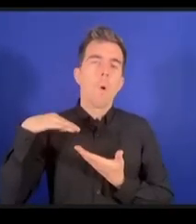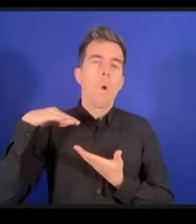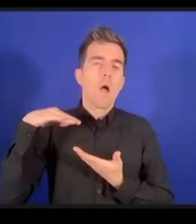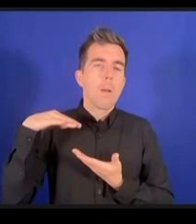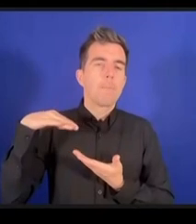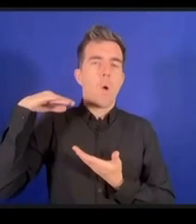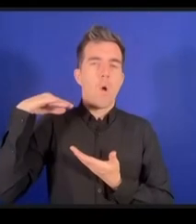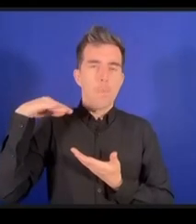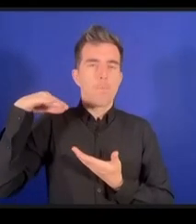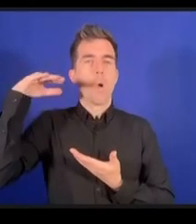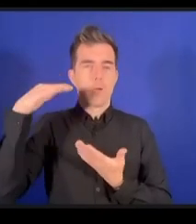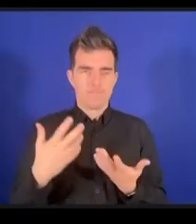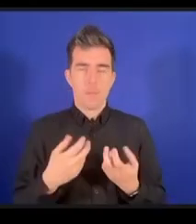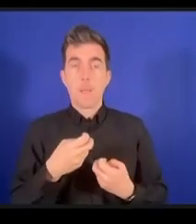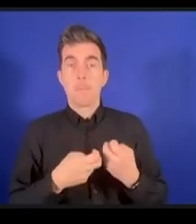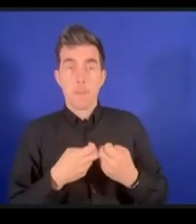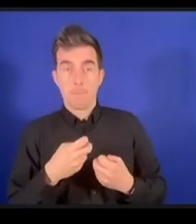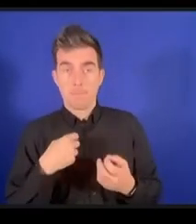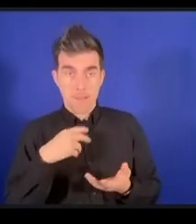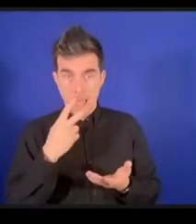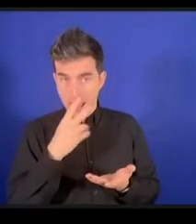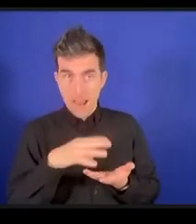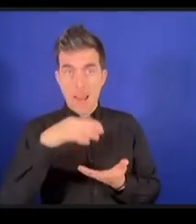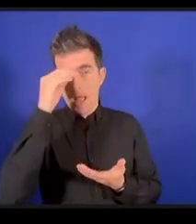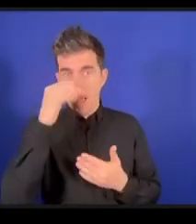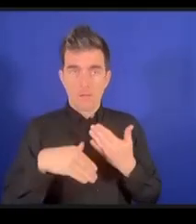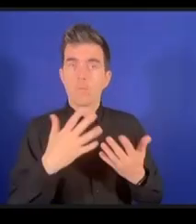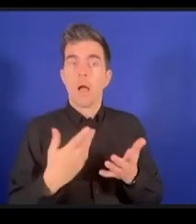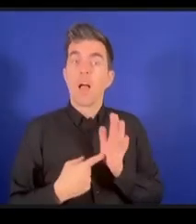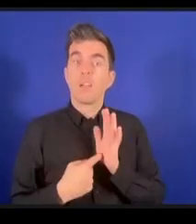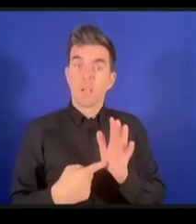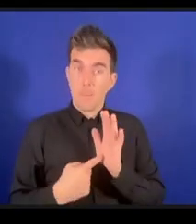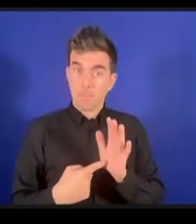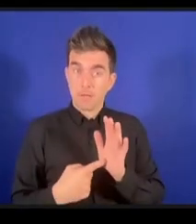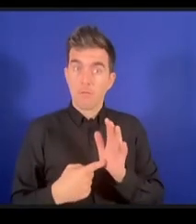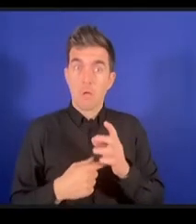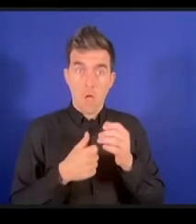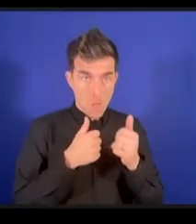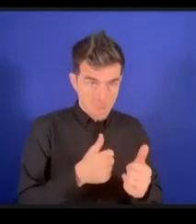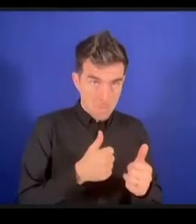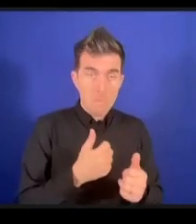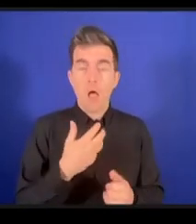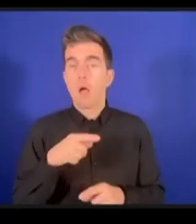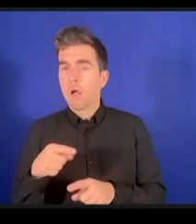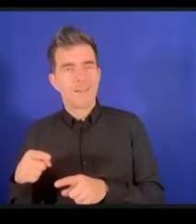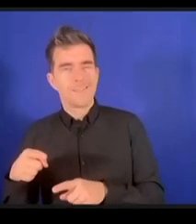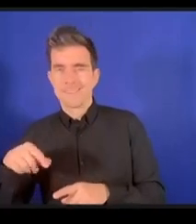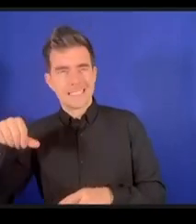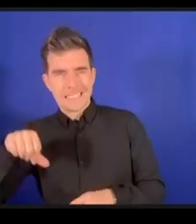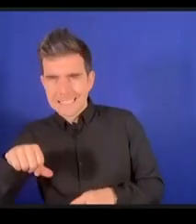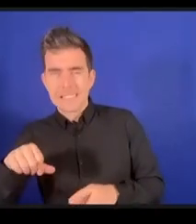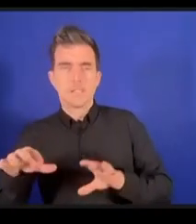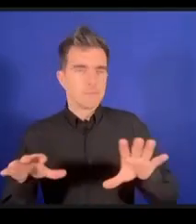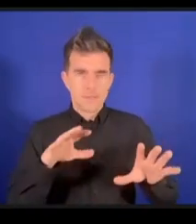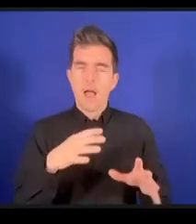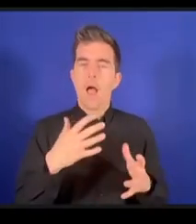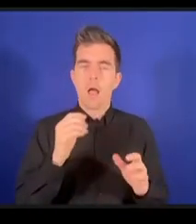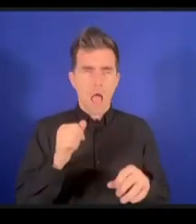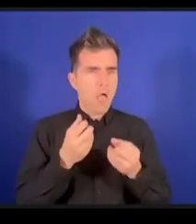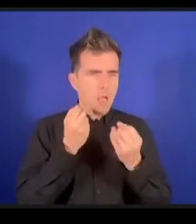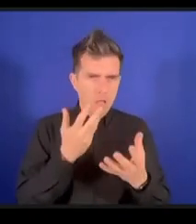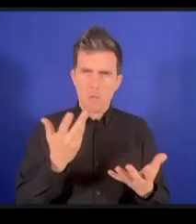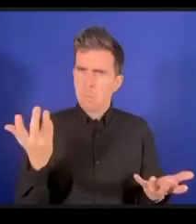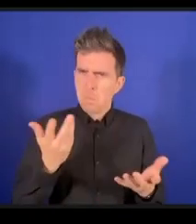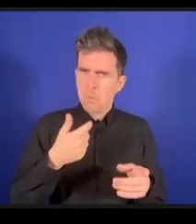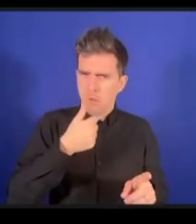découvre ce qui marche et ce qui ne marche pas et souvent on a beaucoup de difficulté à expliquer pourquoi ça marche ou pourquoi ça ne